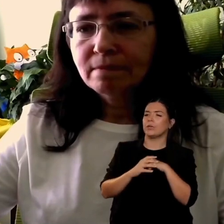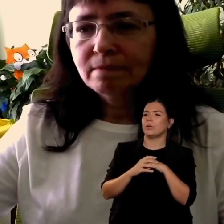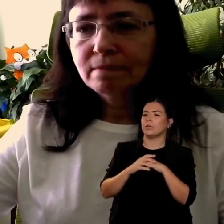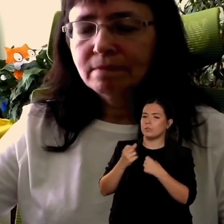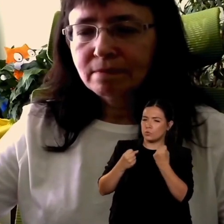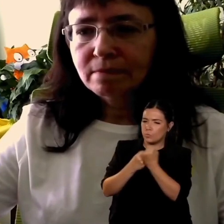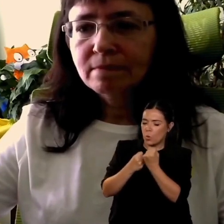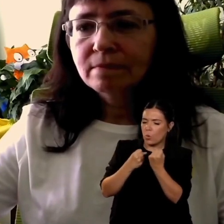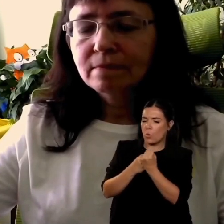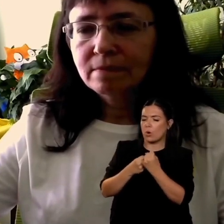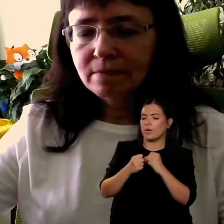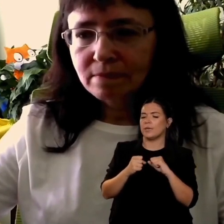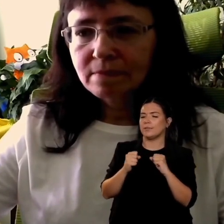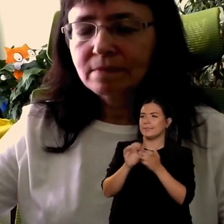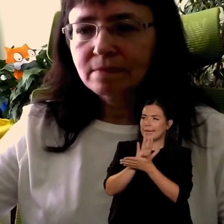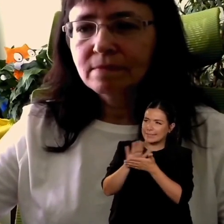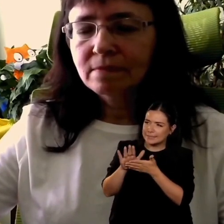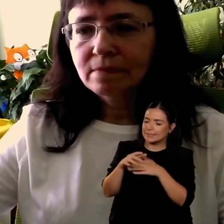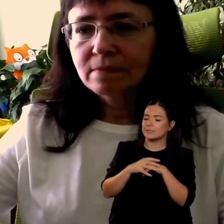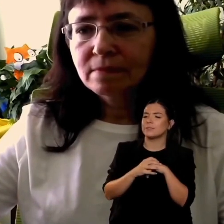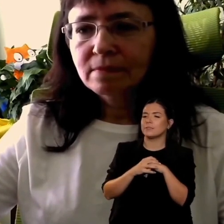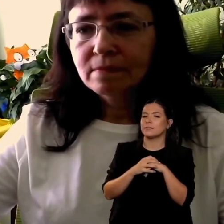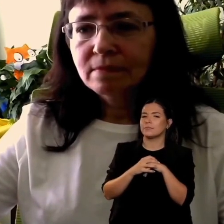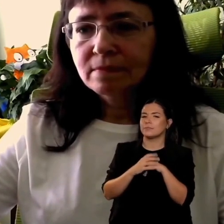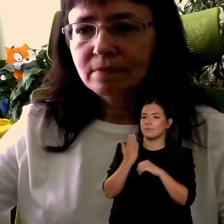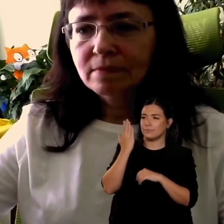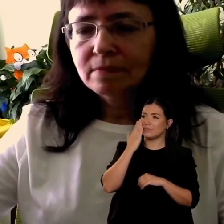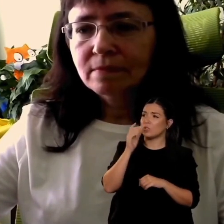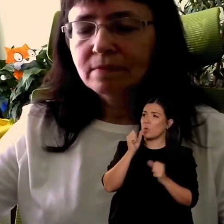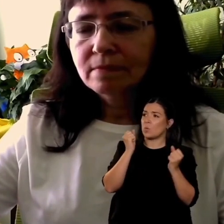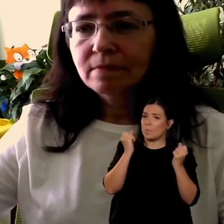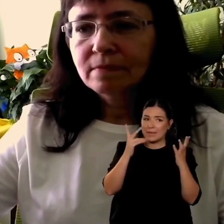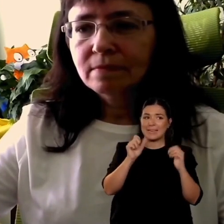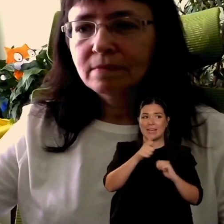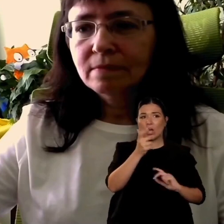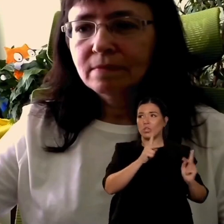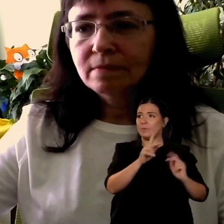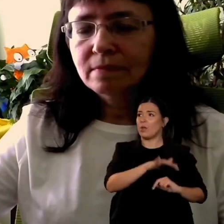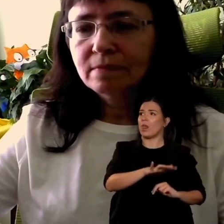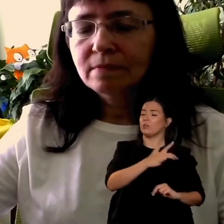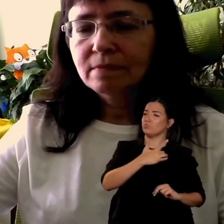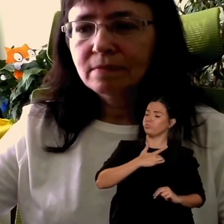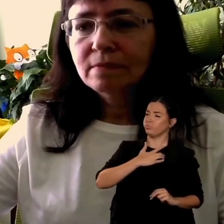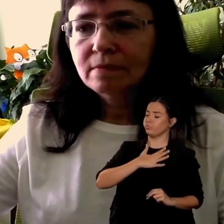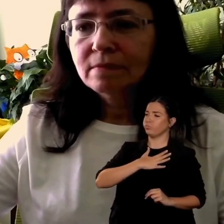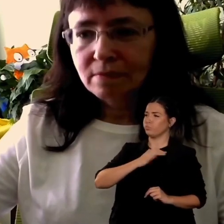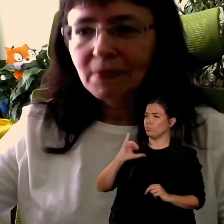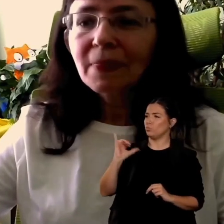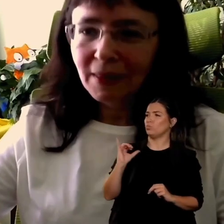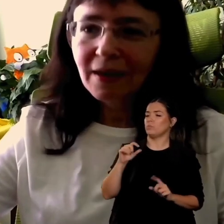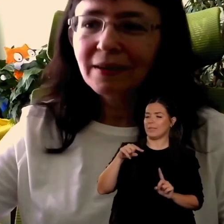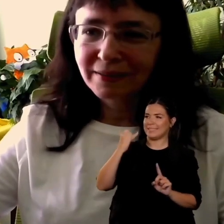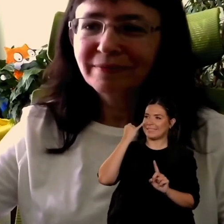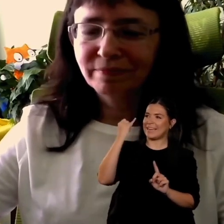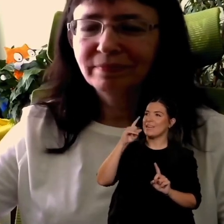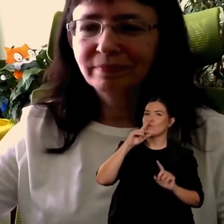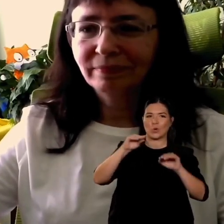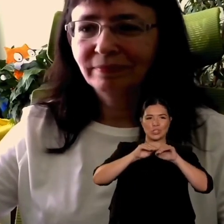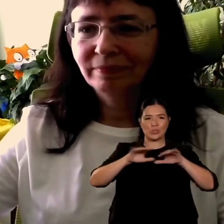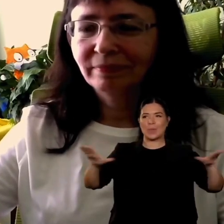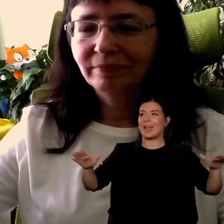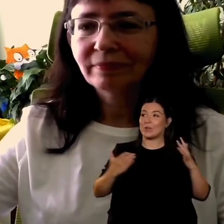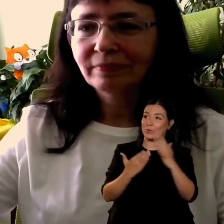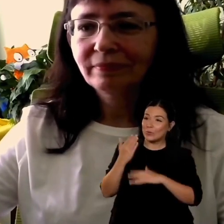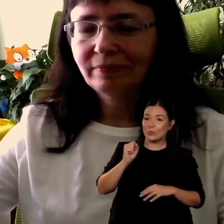stanno facendo parte di questa idea di scratch e diverse piattaforme e questo ha attirato attenzione in tutto il